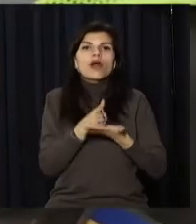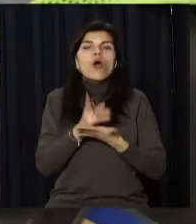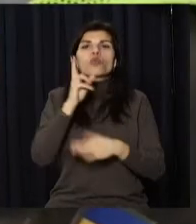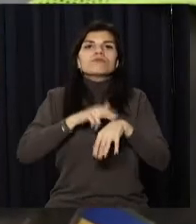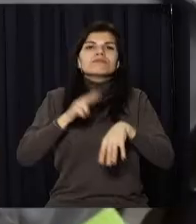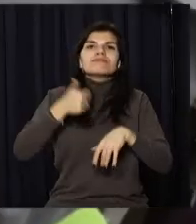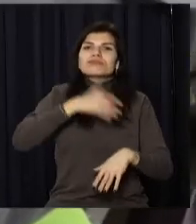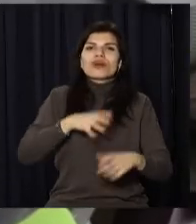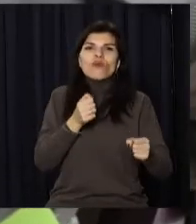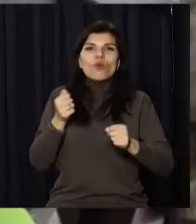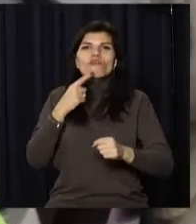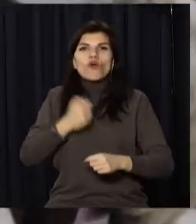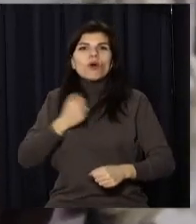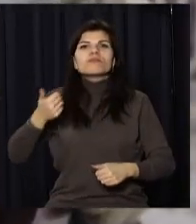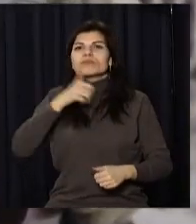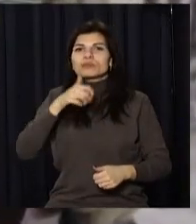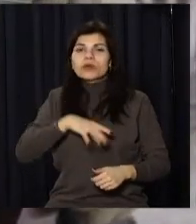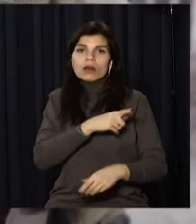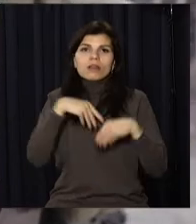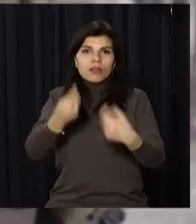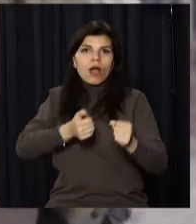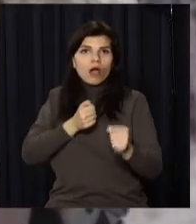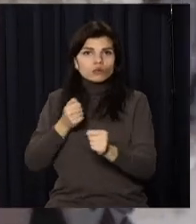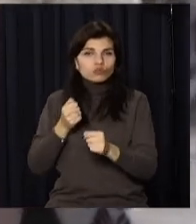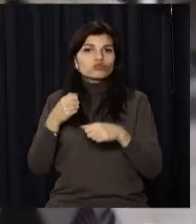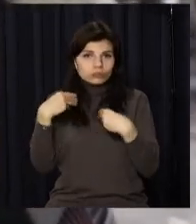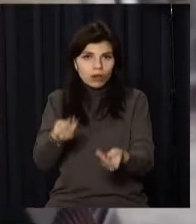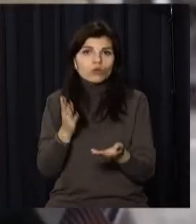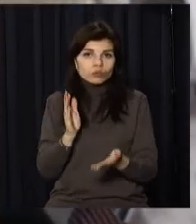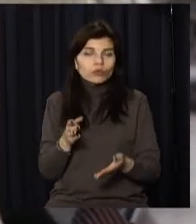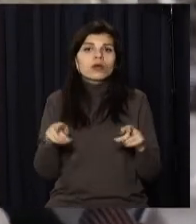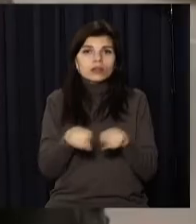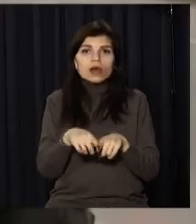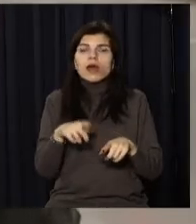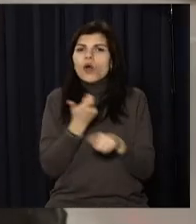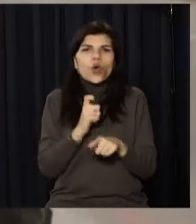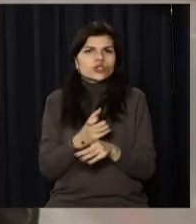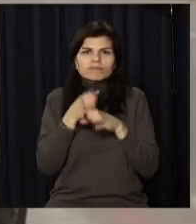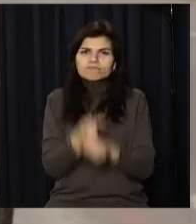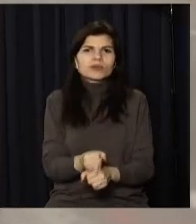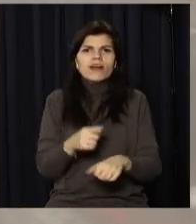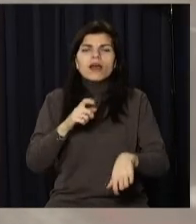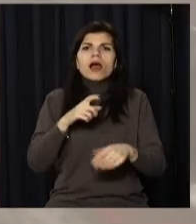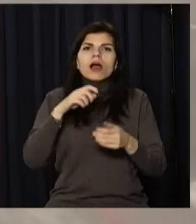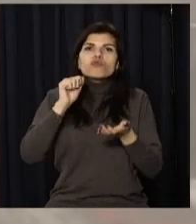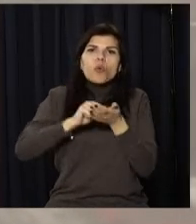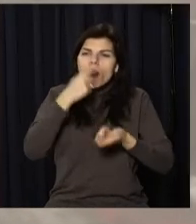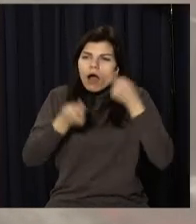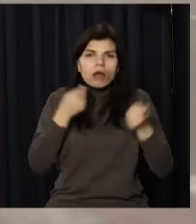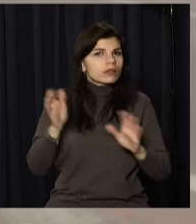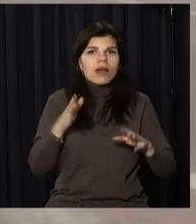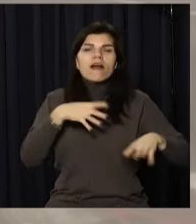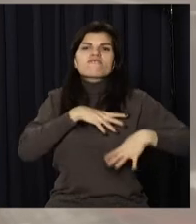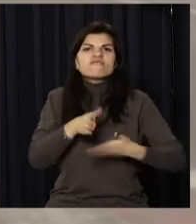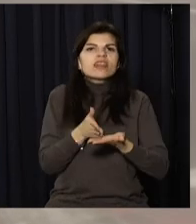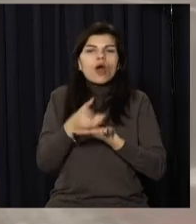внутрішніх справ, які готові захищати Україну, видаватимуть зброю. Процедура буде максимально спрощена. Видача зброї ветеранам має